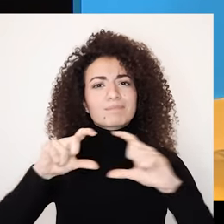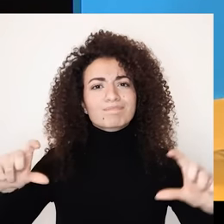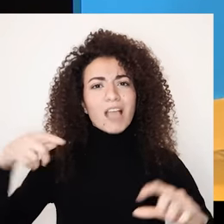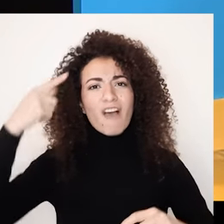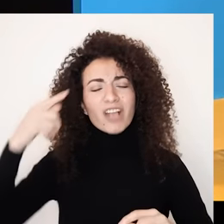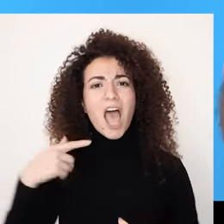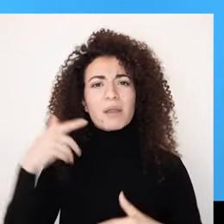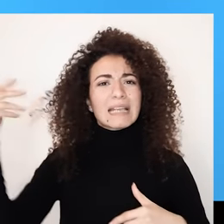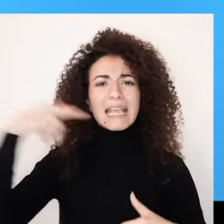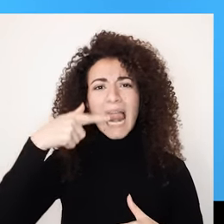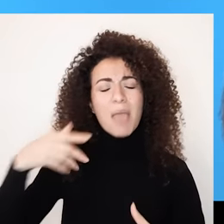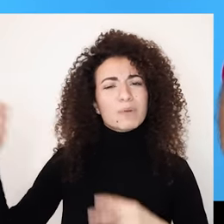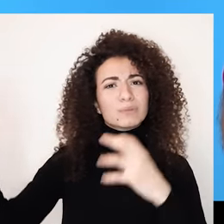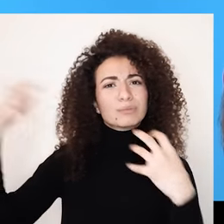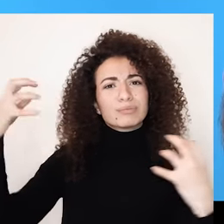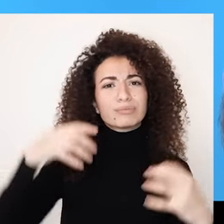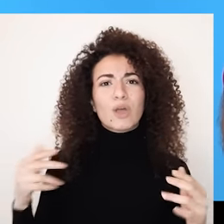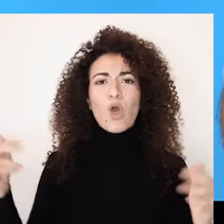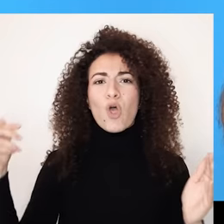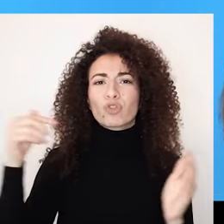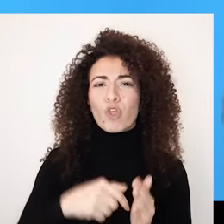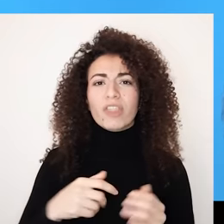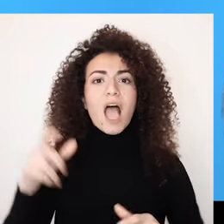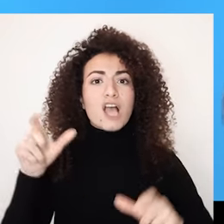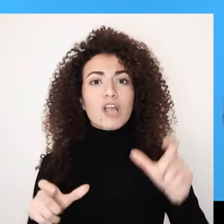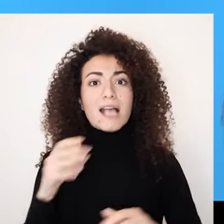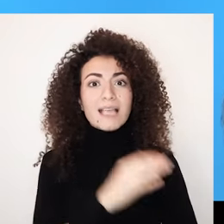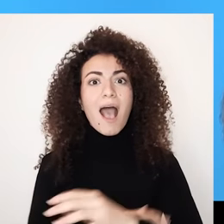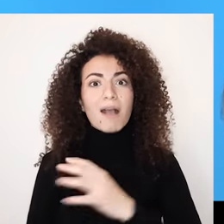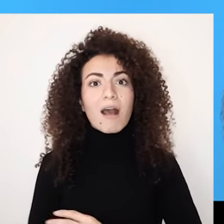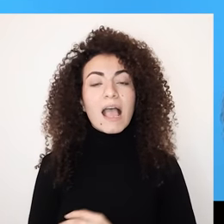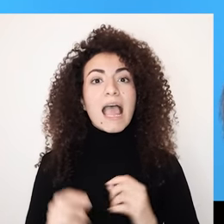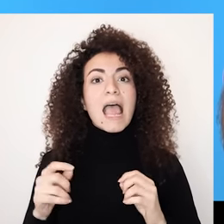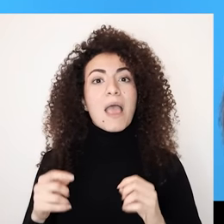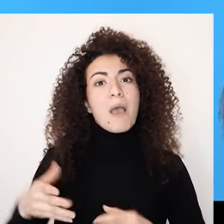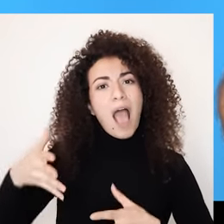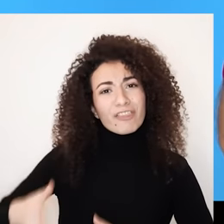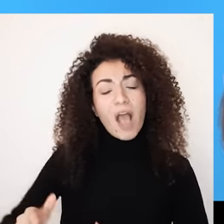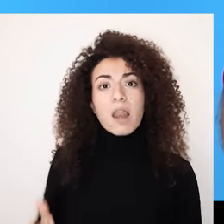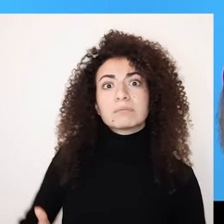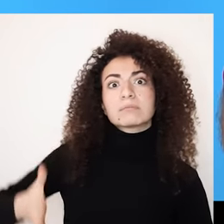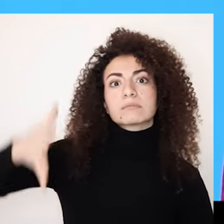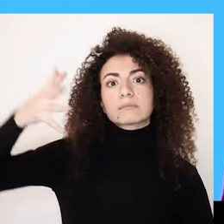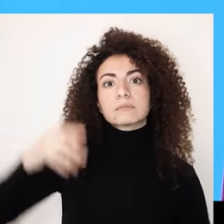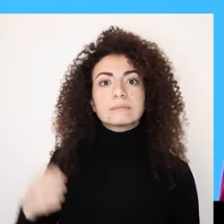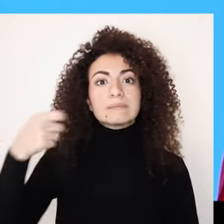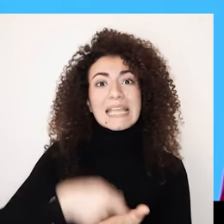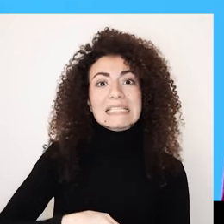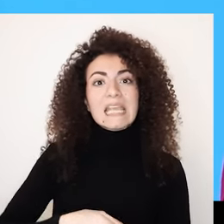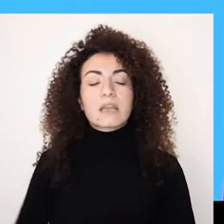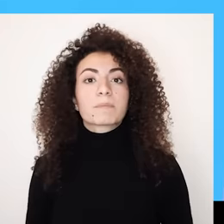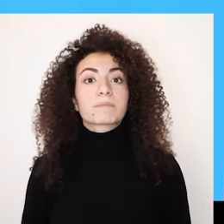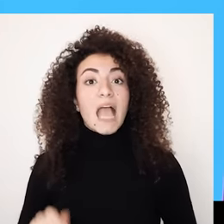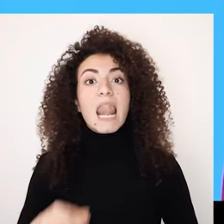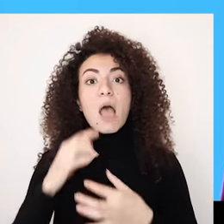الإساءة العاطفية وحتى الاعتداء الجسدي يلي كتير الأشخاص ذوي الإعاقة بيتعرضوا له كأطفال وكراشدي رح نسمع بعض